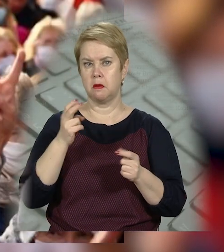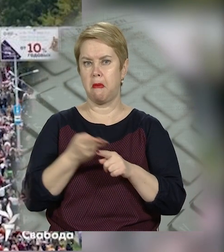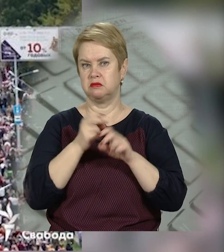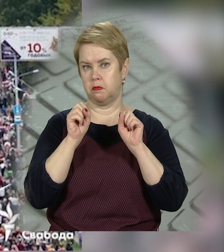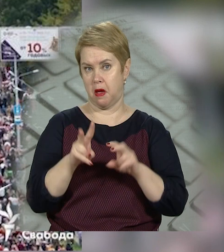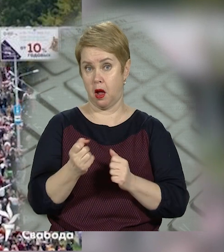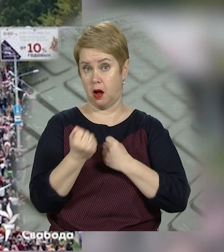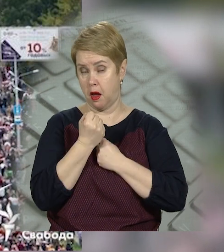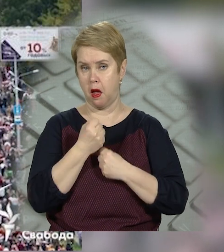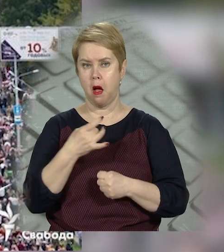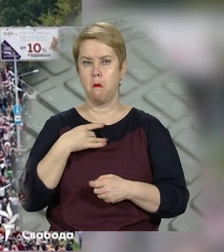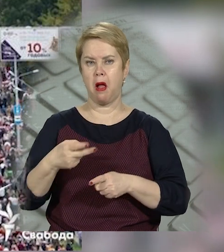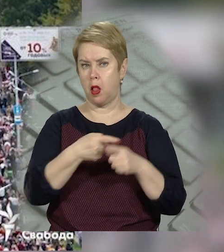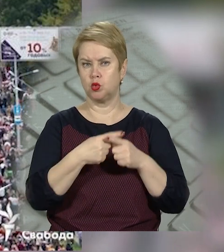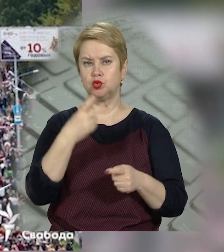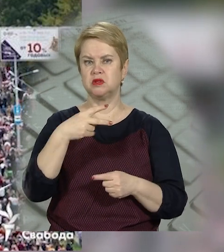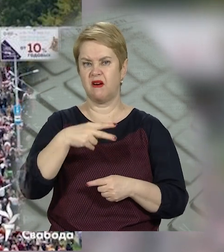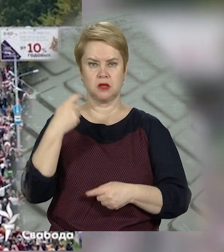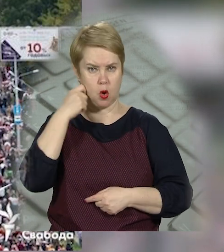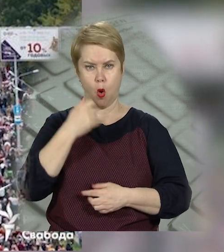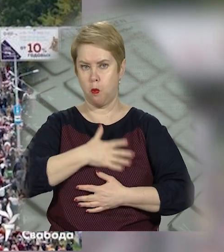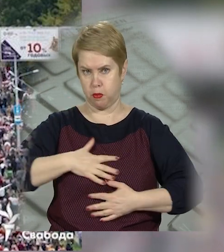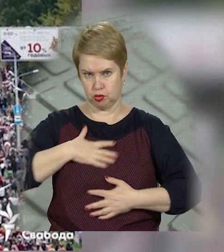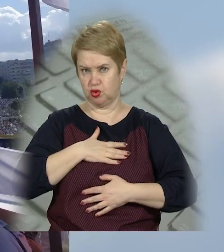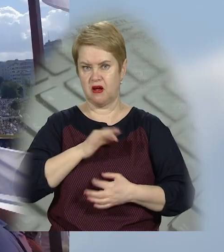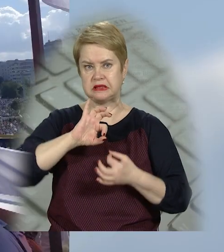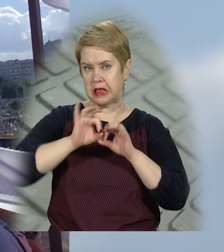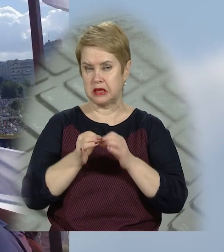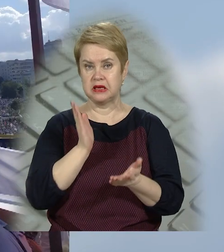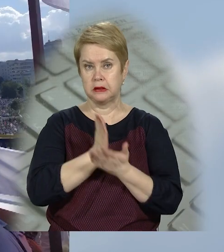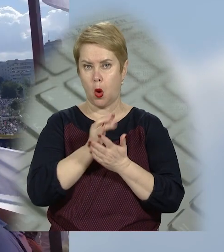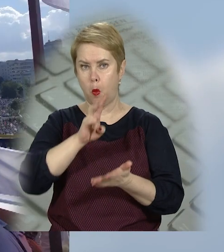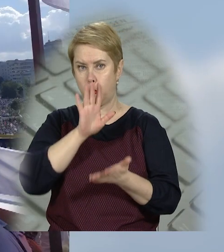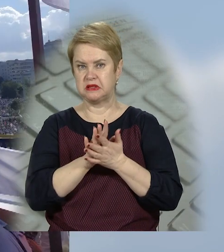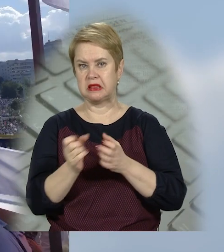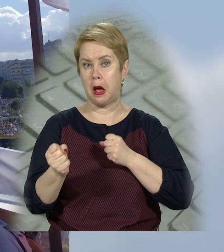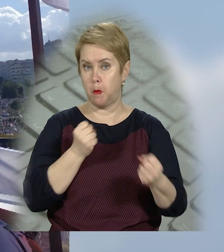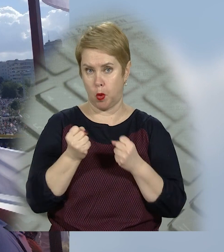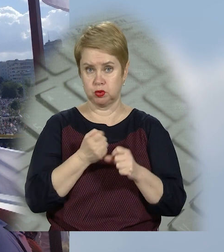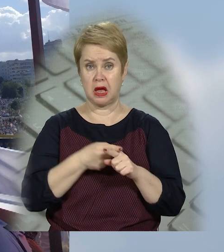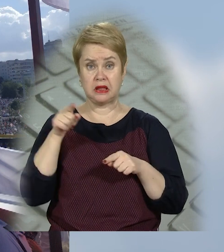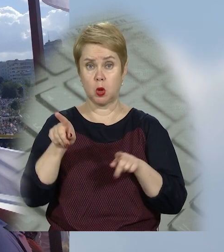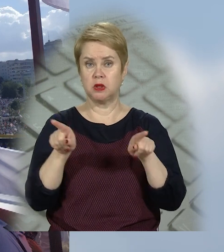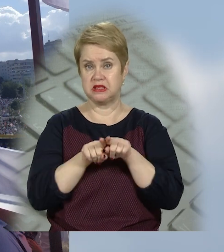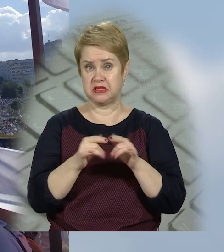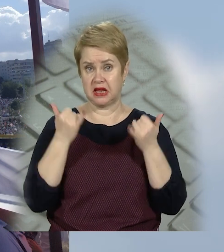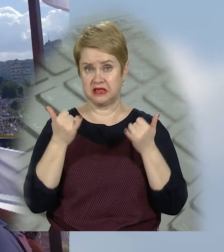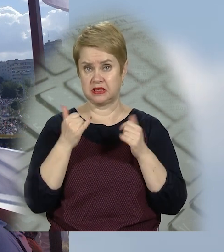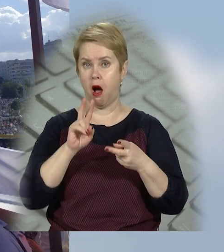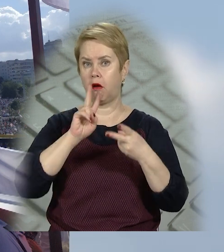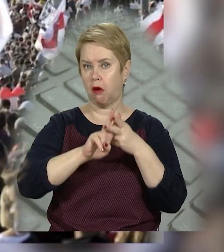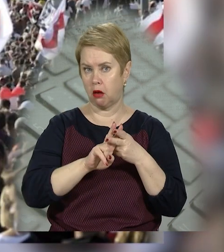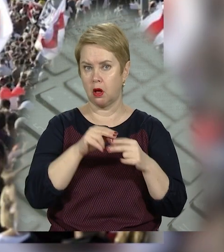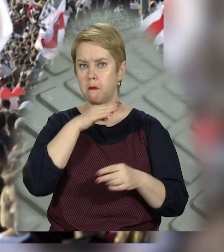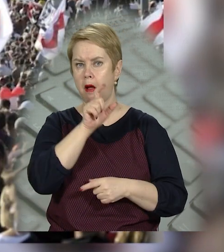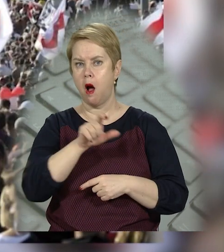безпеки. Події в Білорусі ще з 20-го року переживає дуже складно і знаходиться у постійній напрузі. Її сестра зараз за ґратами,